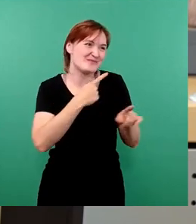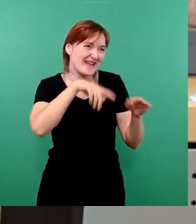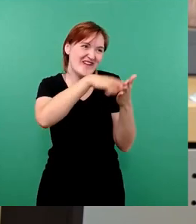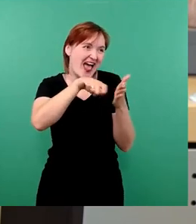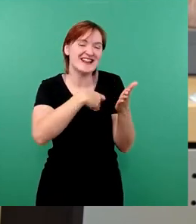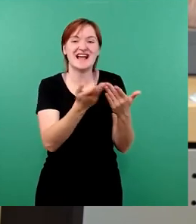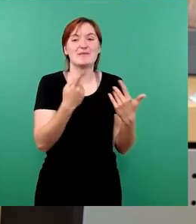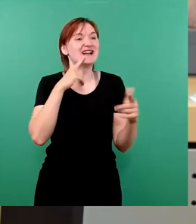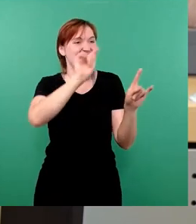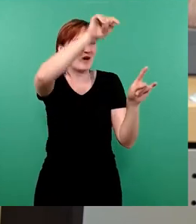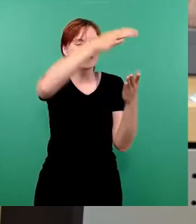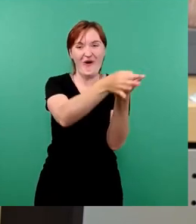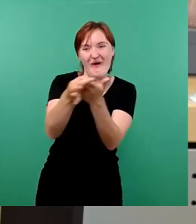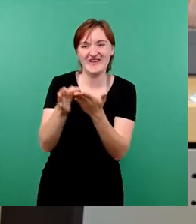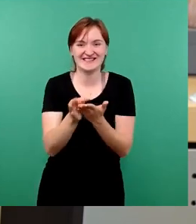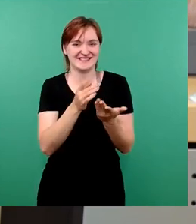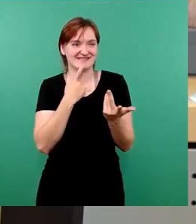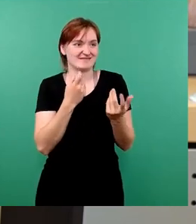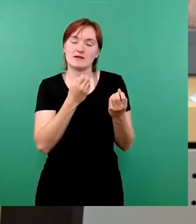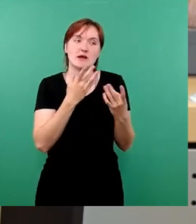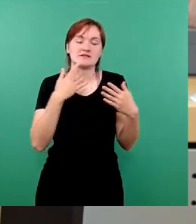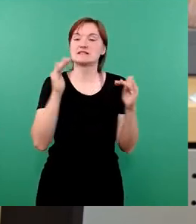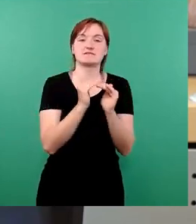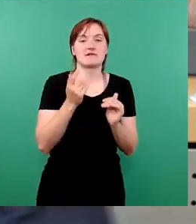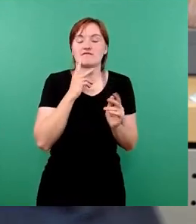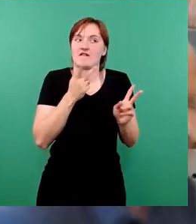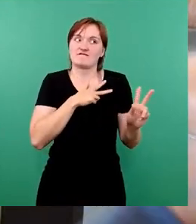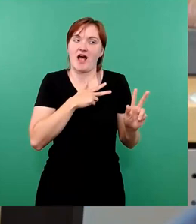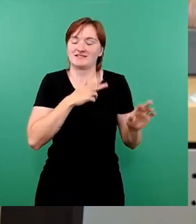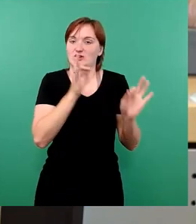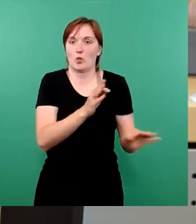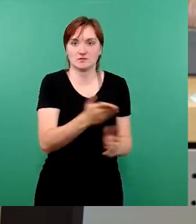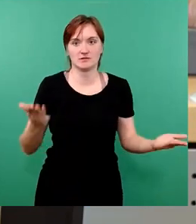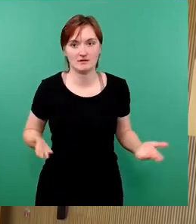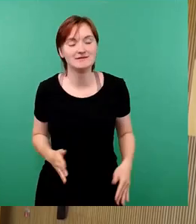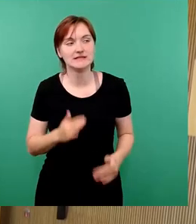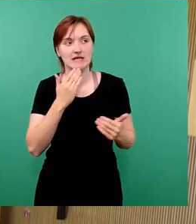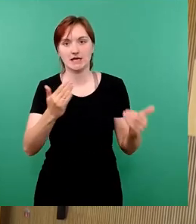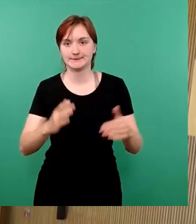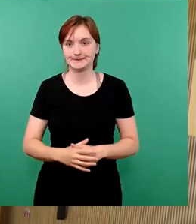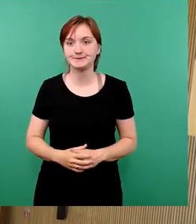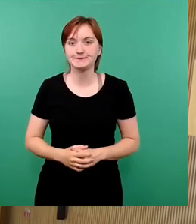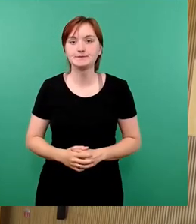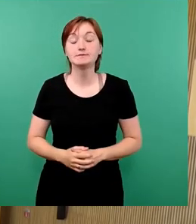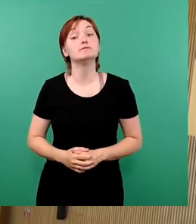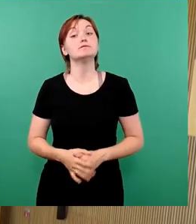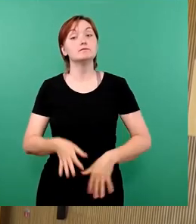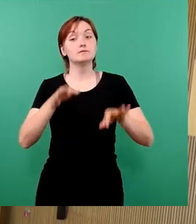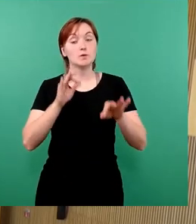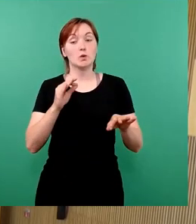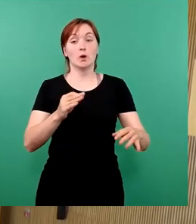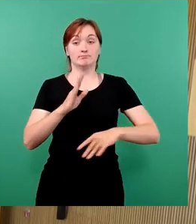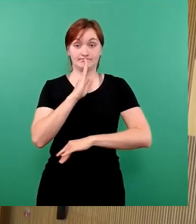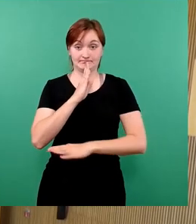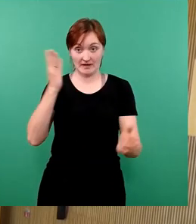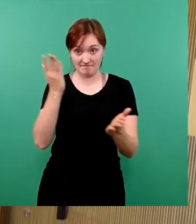von der Sache her ist es absolut nicht gerechtfertigt. Vielen Dank. So, damit sind wir durch die Rednerliste